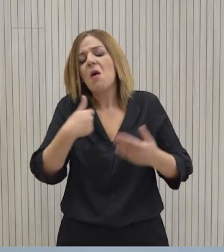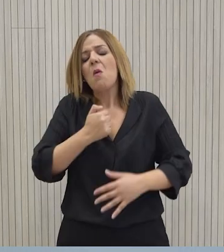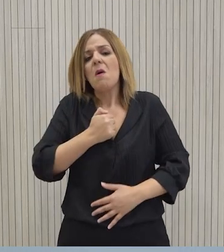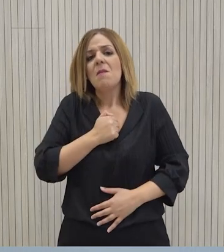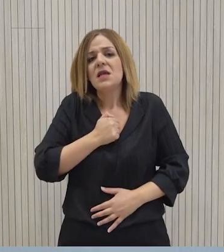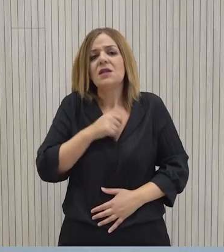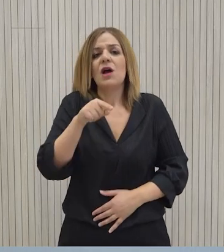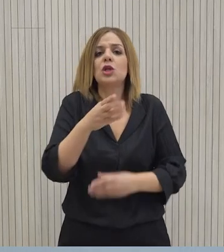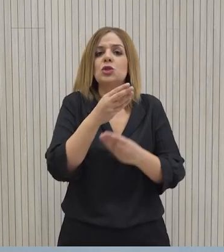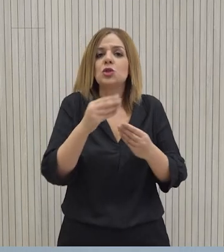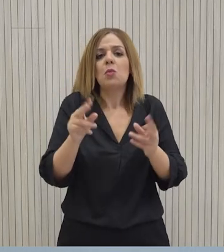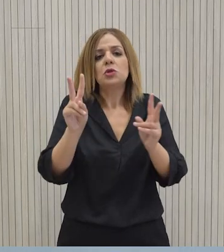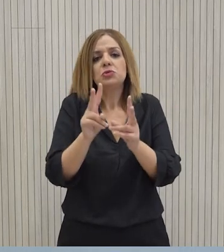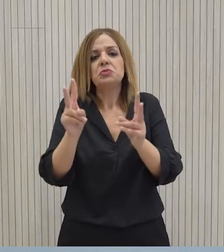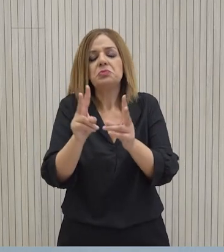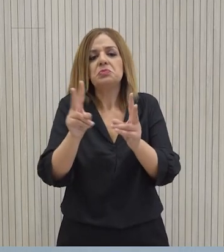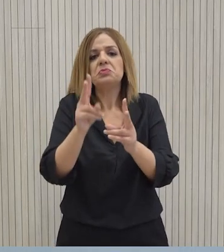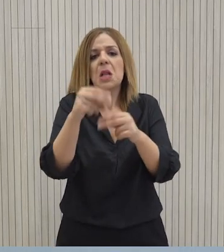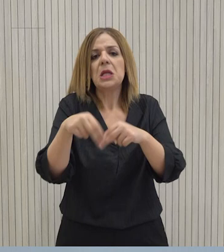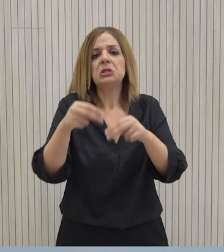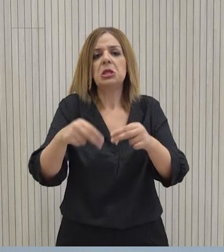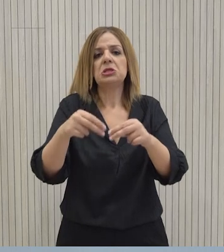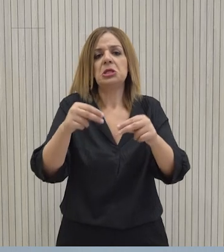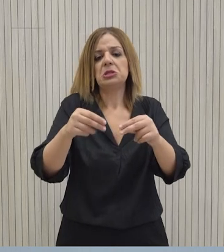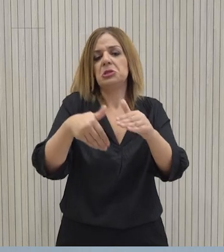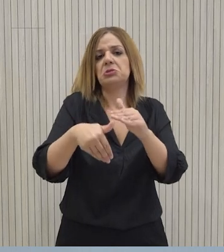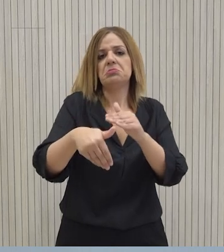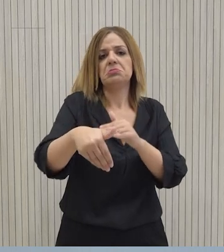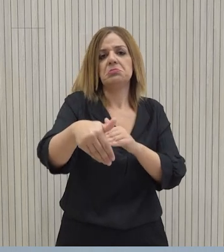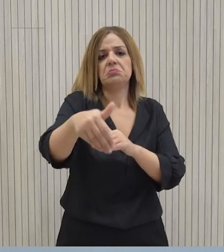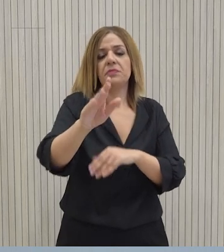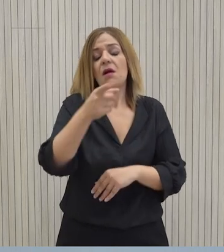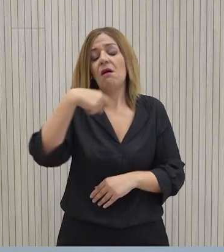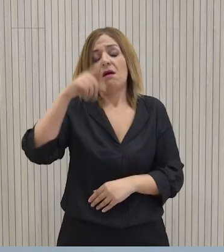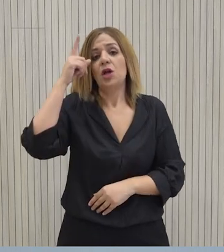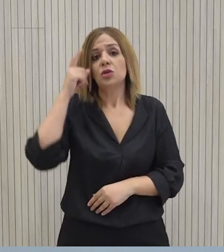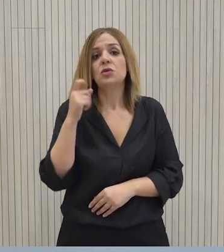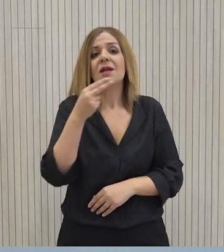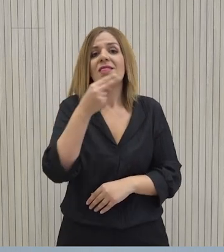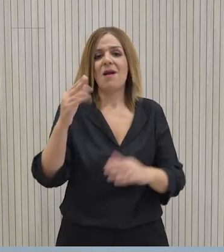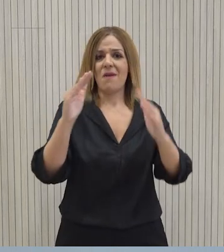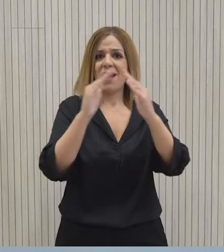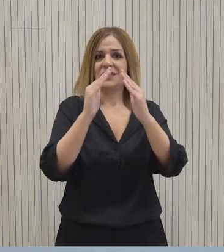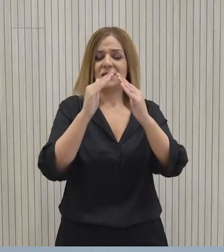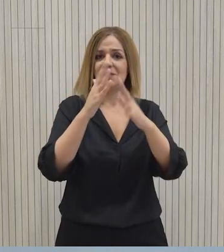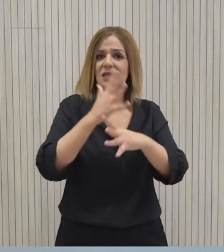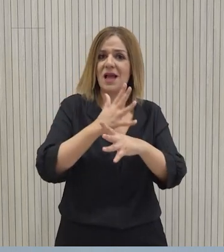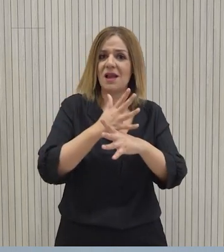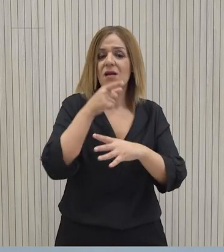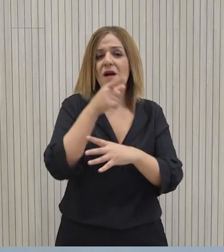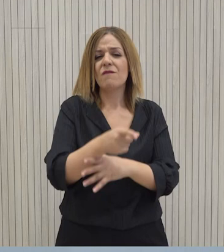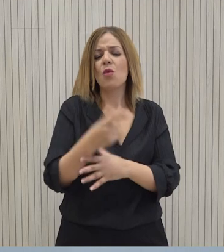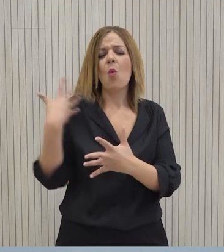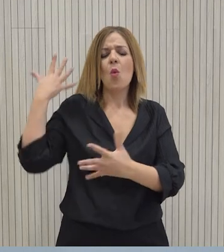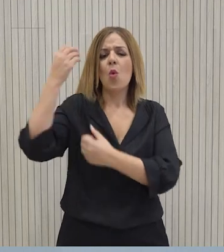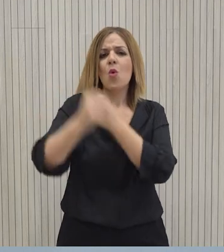ότι ακριβώς αρκετά ζητήματα θα ξεκινήσουν να απαντώνται αλλά αντιλαμβάνεστε ότι το ζήτημα του στεγαστικού ένα ζήτημα το οποίο για